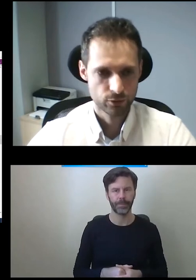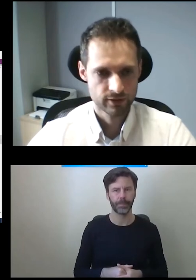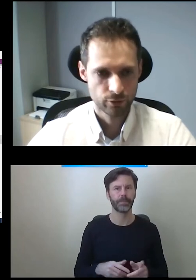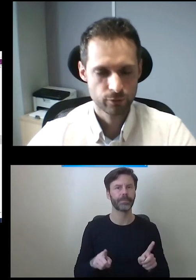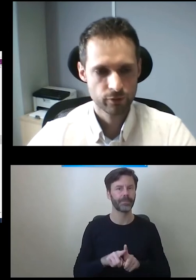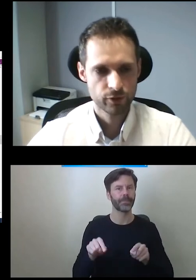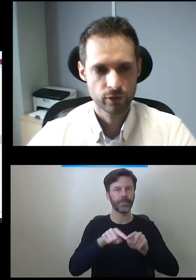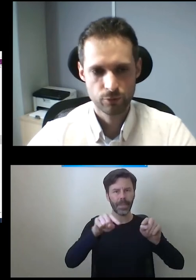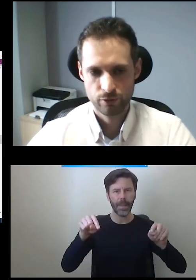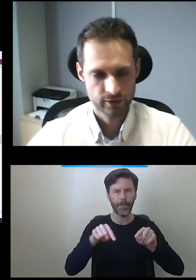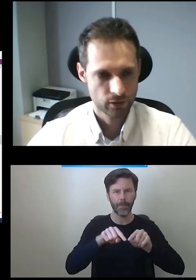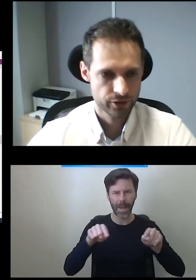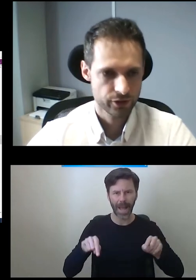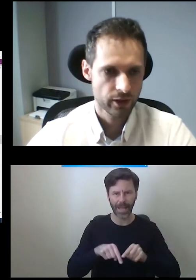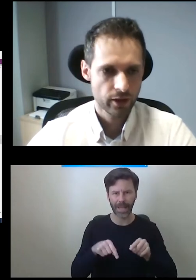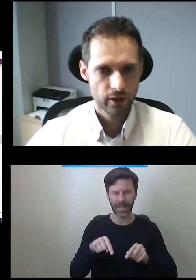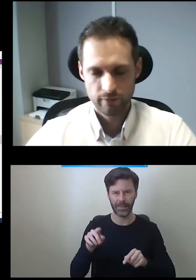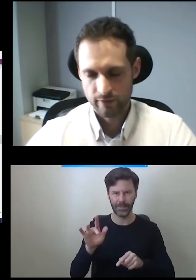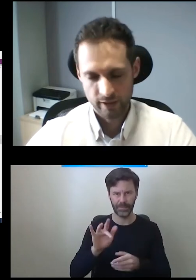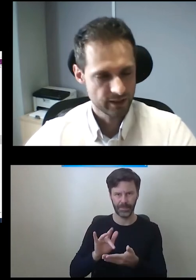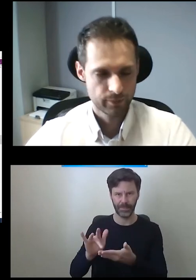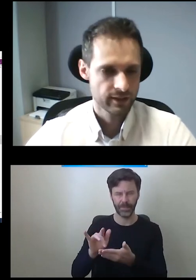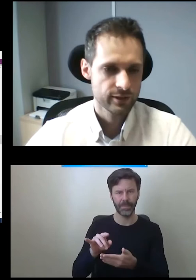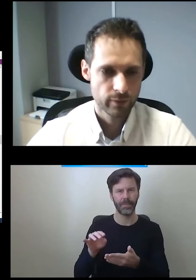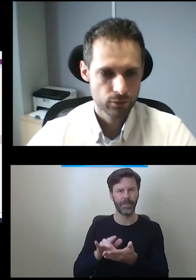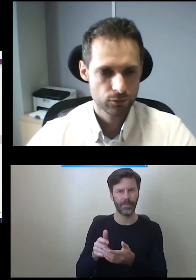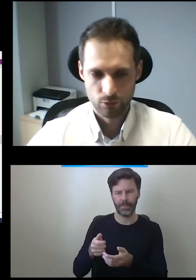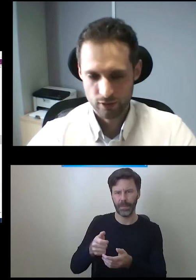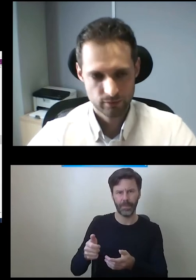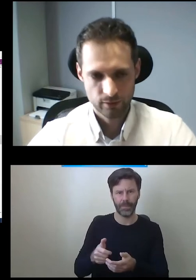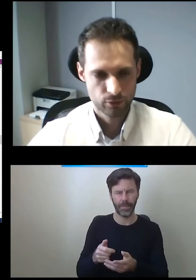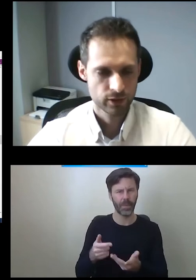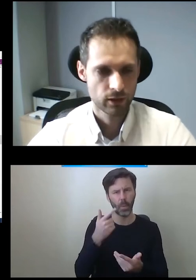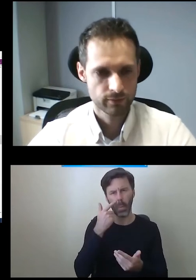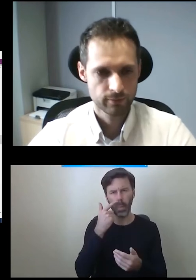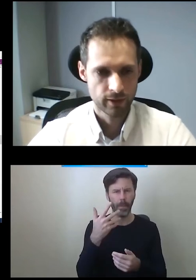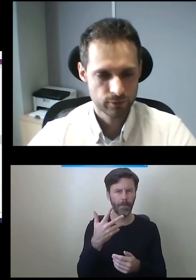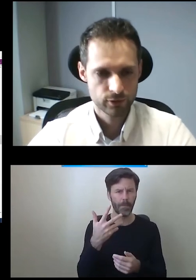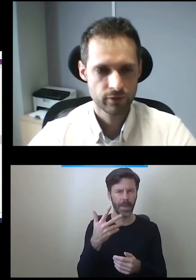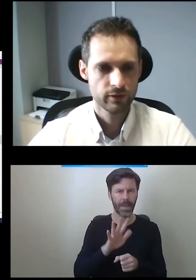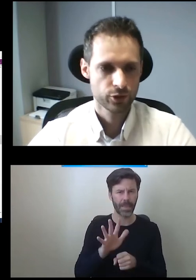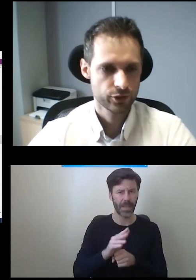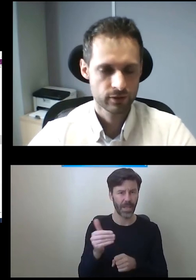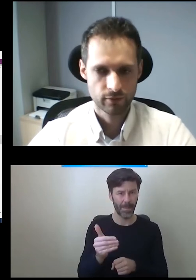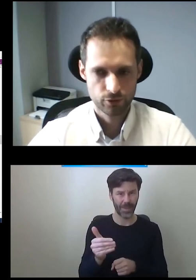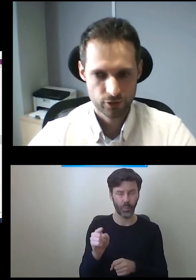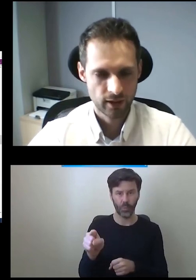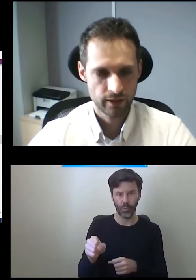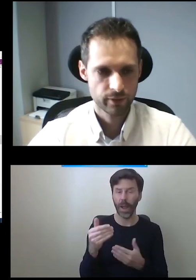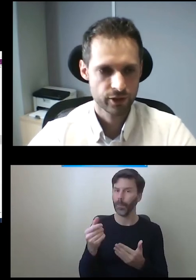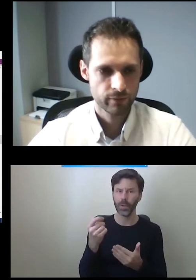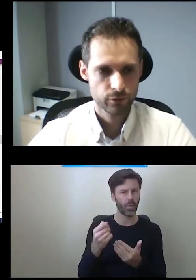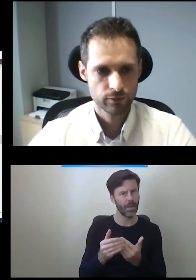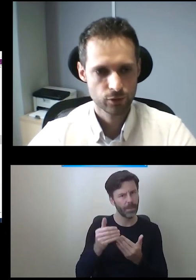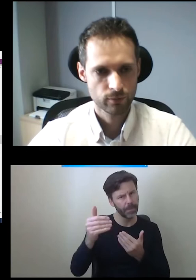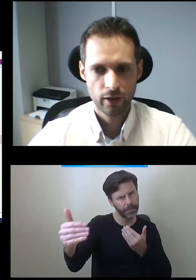sterujące, które sterują tą windą, one muszą się znajdować w granicach 15 m, tu akurat na tym przykładzie mamy bardzo blisko windy, może się to znajdować troszkę dalej,